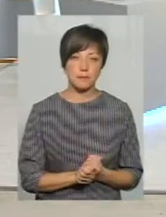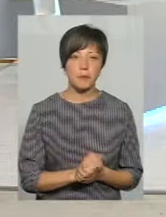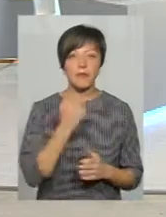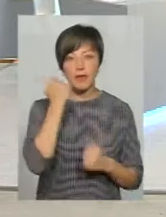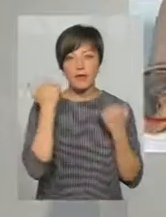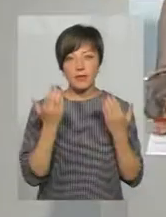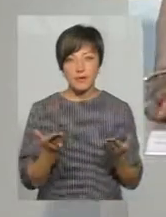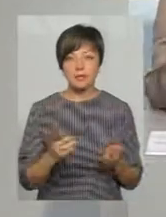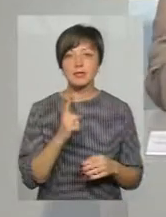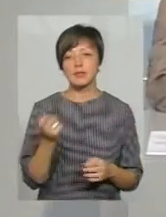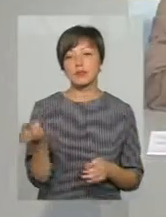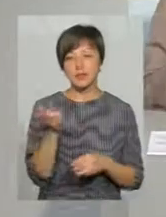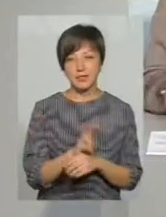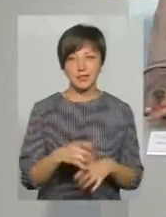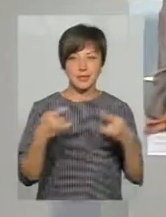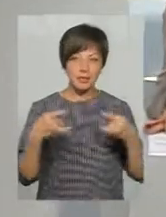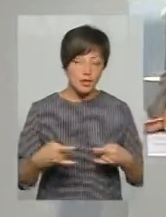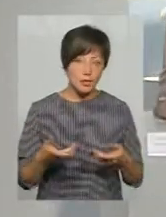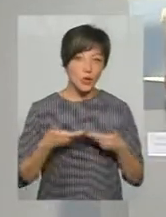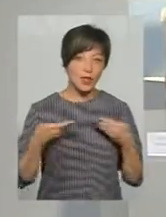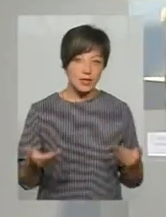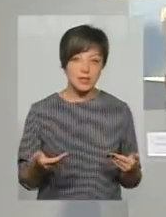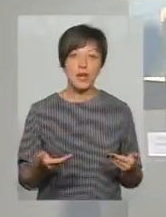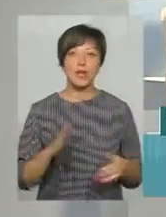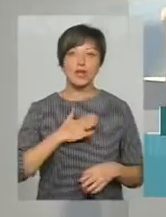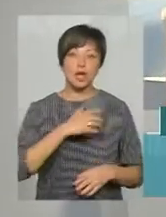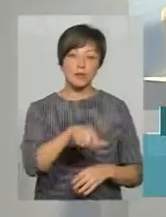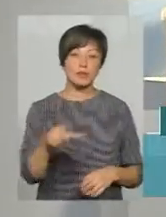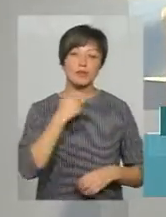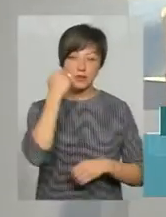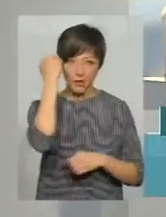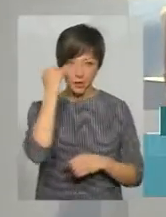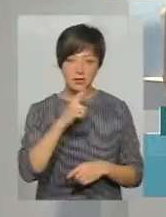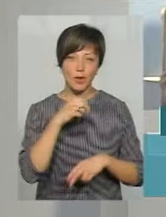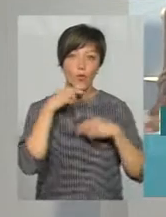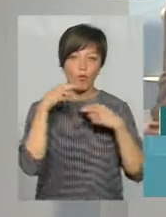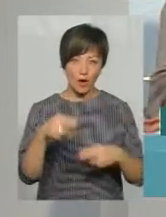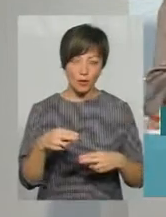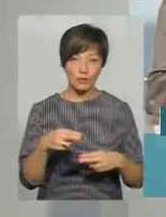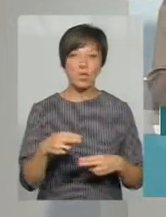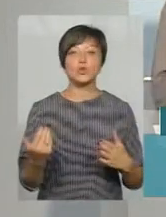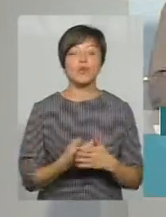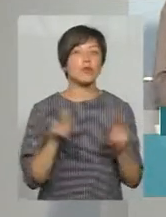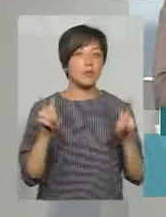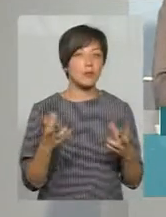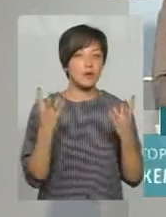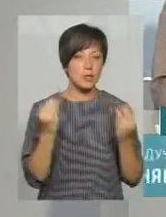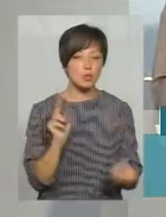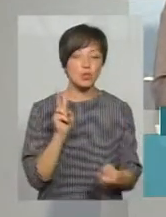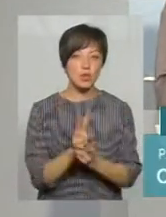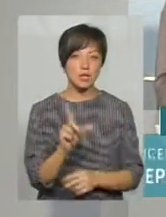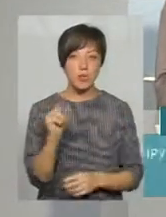Дякую, пані Ольгу, дякую за те, що сьогодні завітали до нас. Нашим глядачам дякуємо за увагу. З новою темою дня ми вже